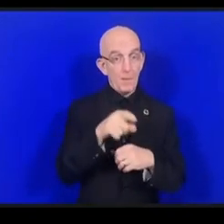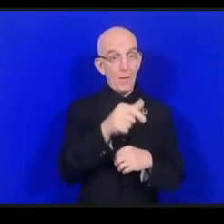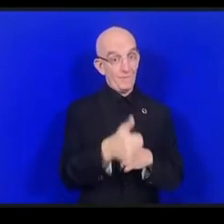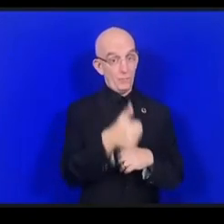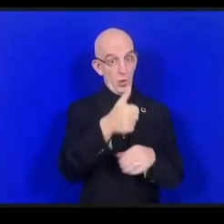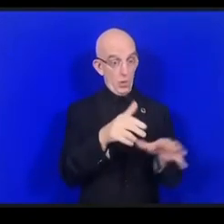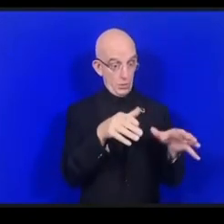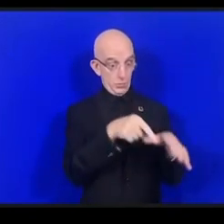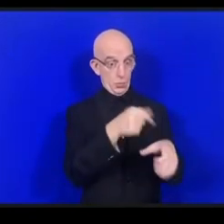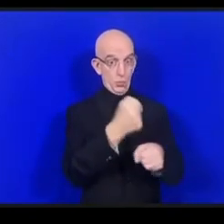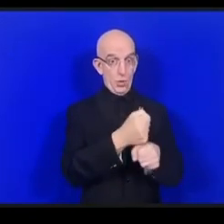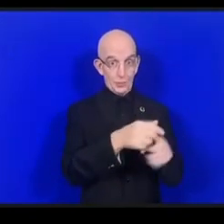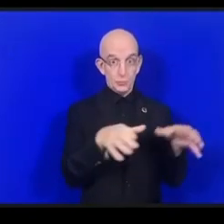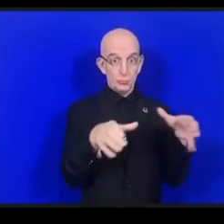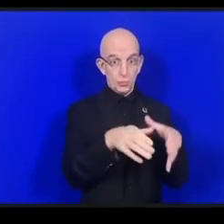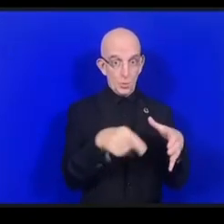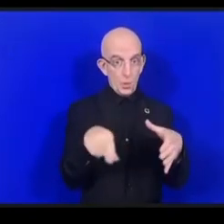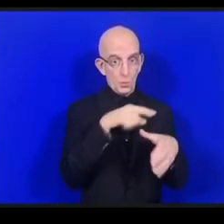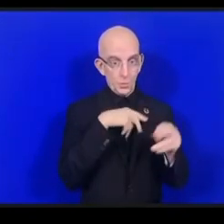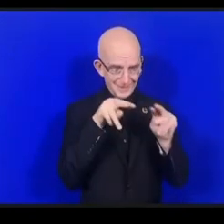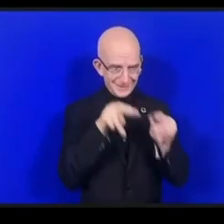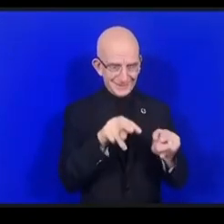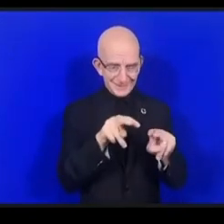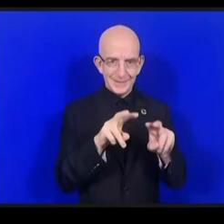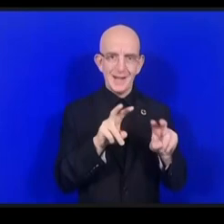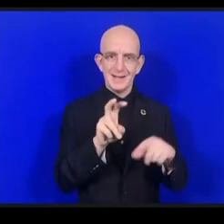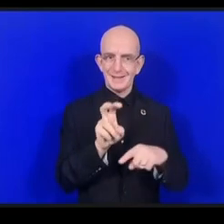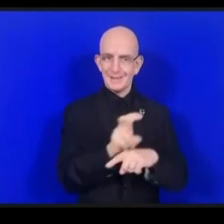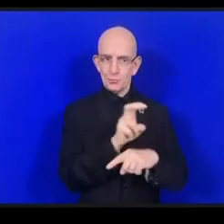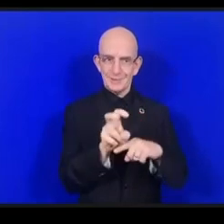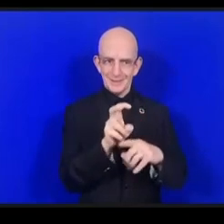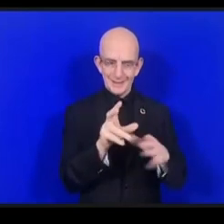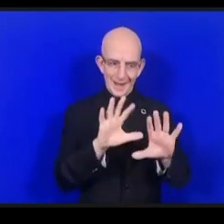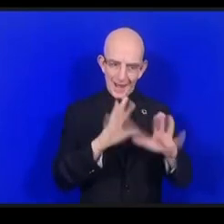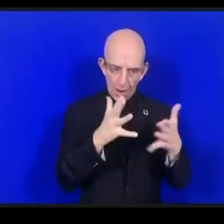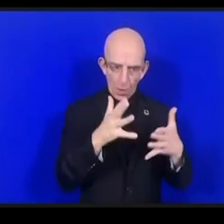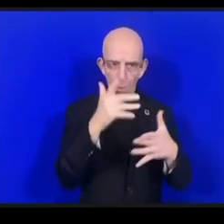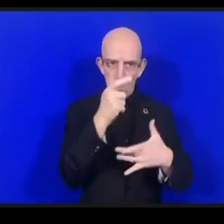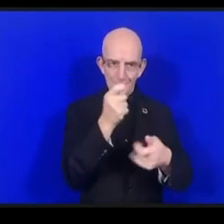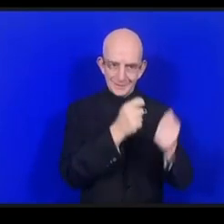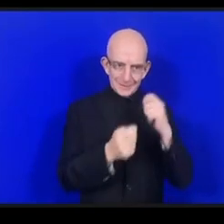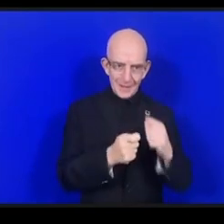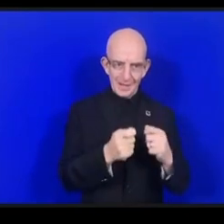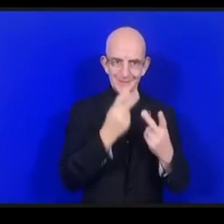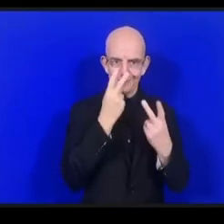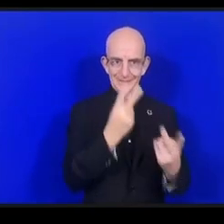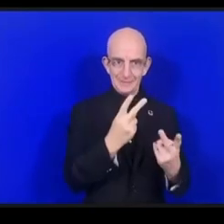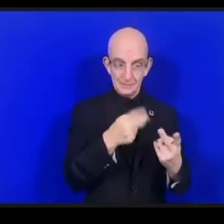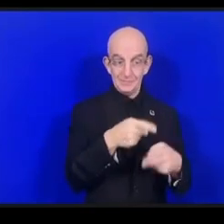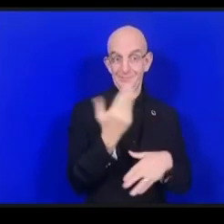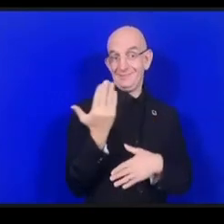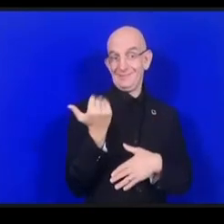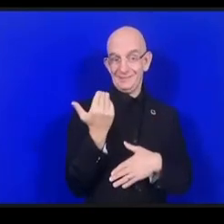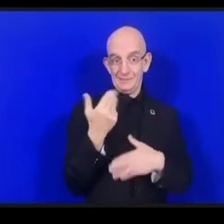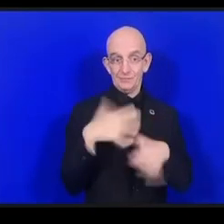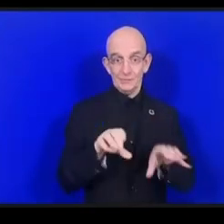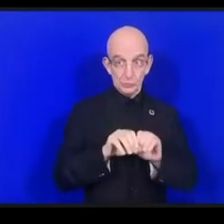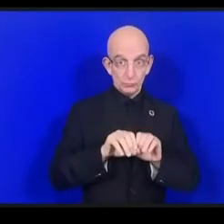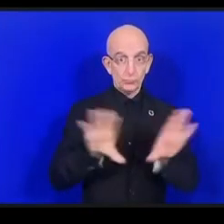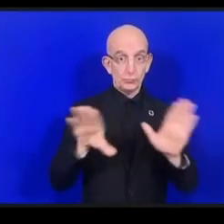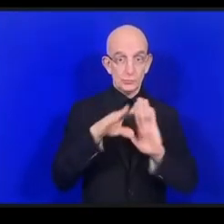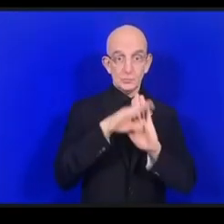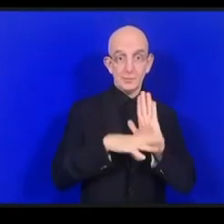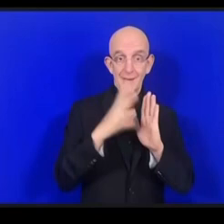الأمن الذي يدخل في تصميم الإنترنت وقد نشرنا تقريرا